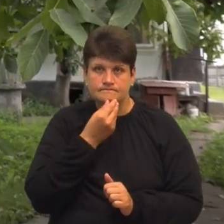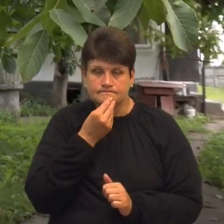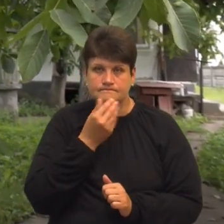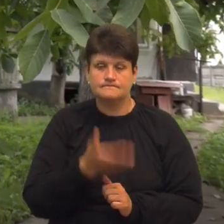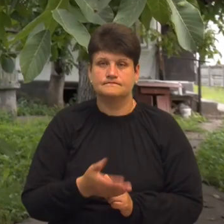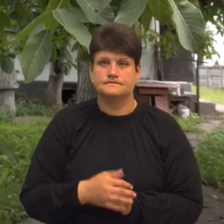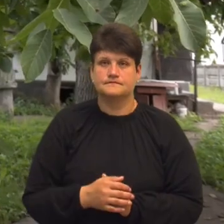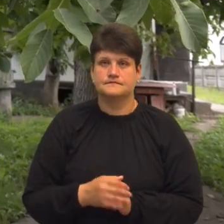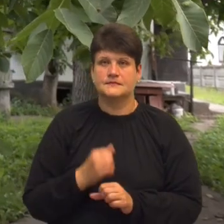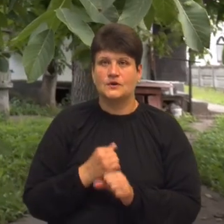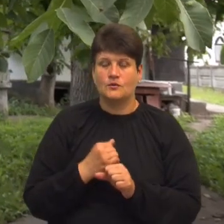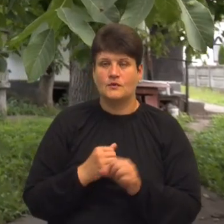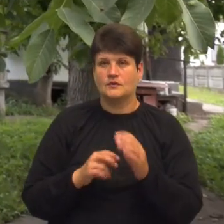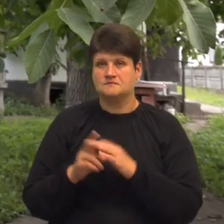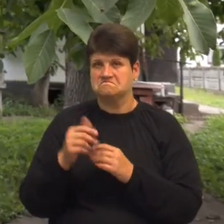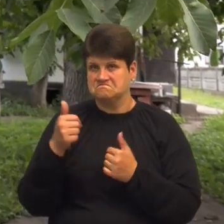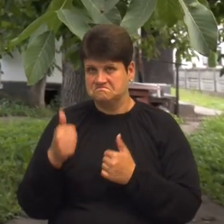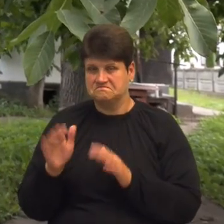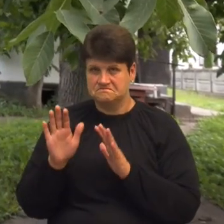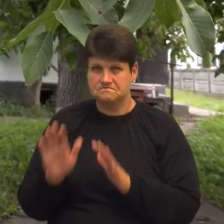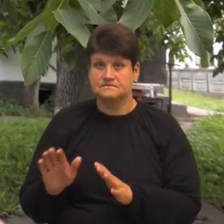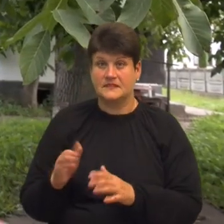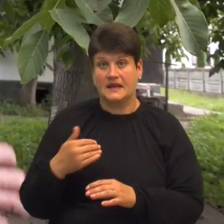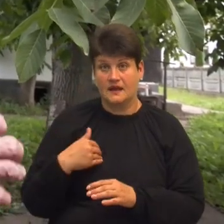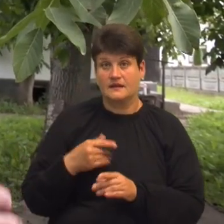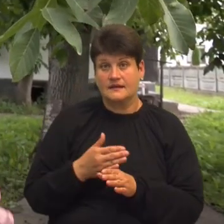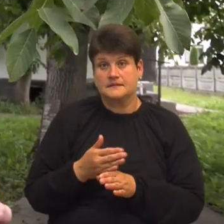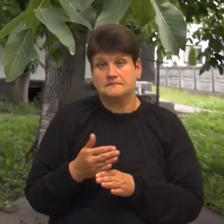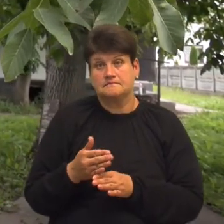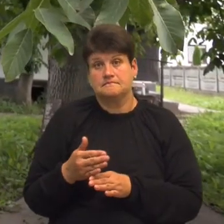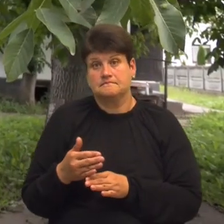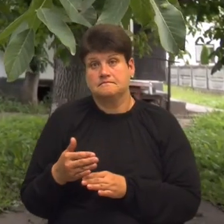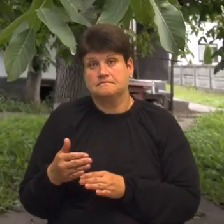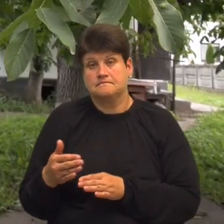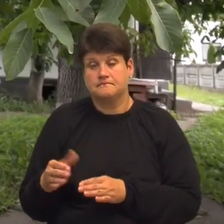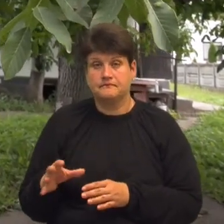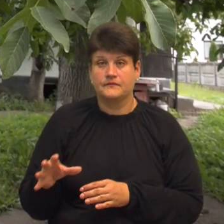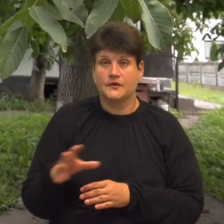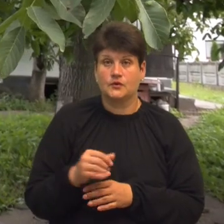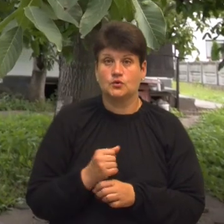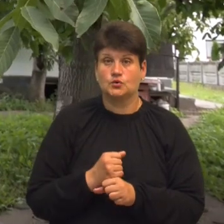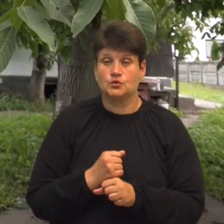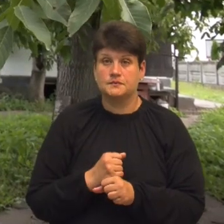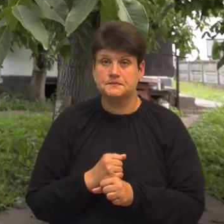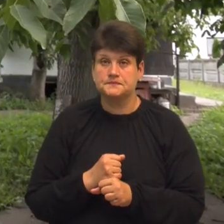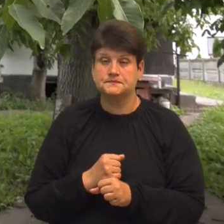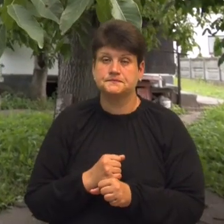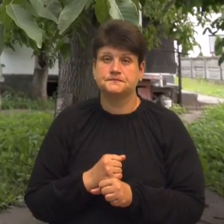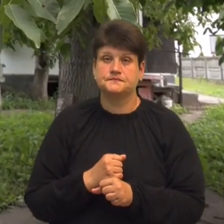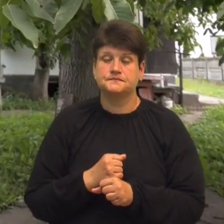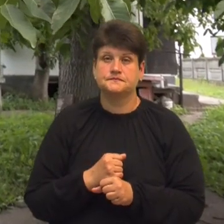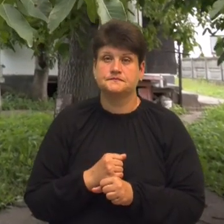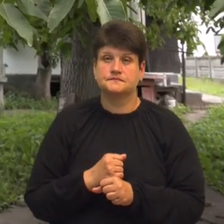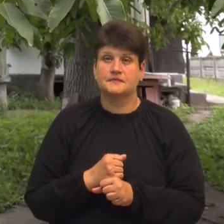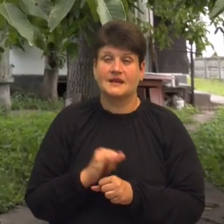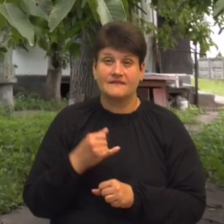зробив костел файну. І я так постепенно, постепенно, все зробив там, зробив я. І ви,